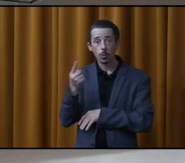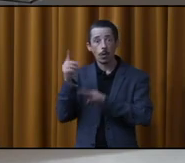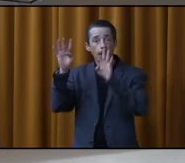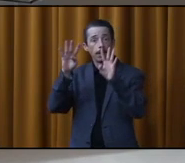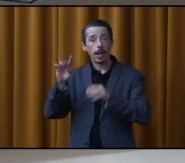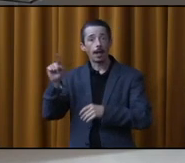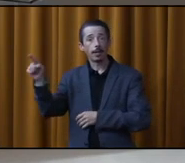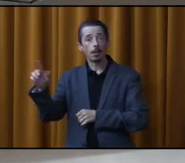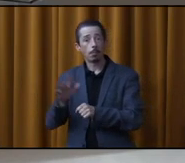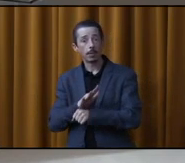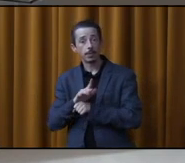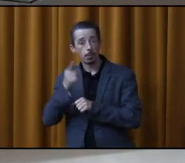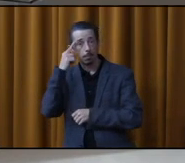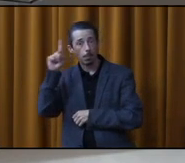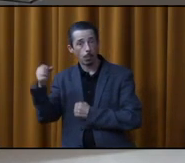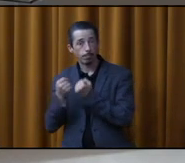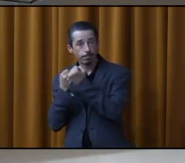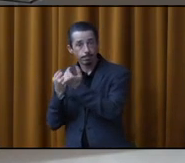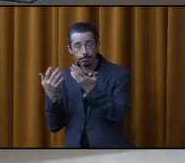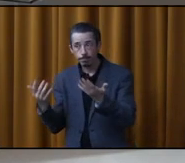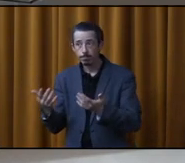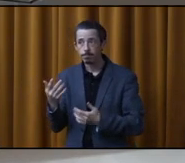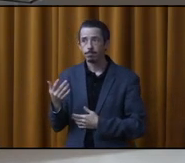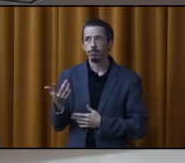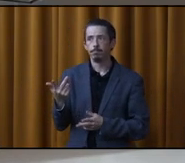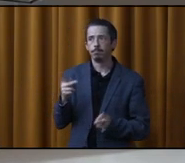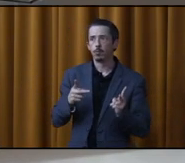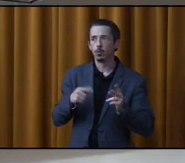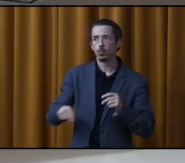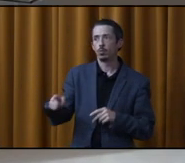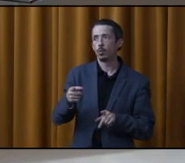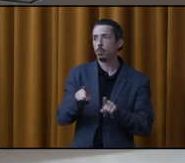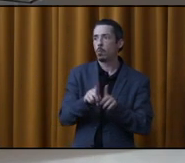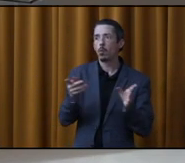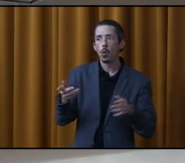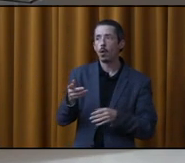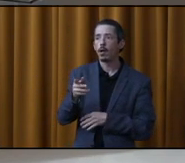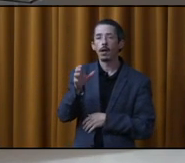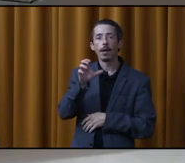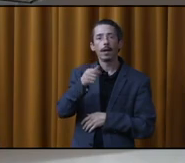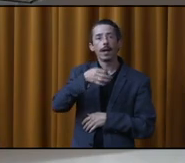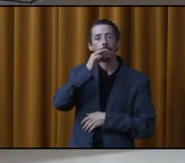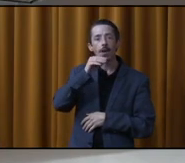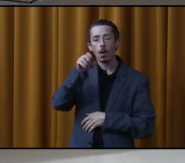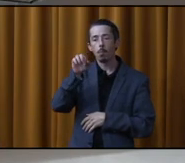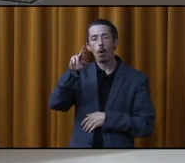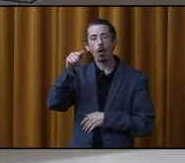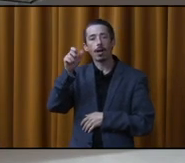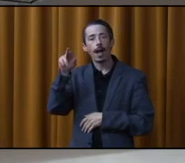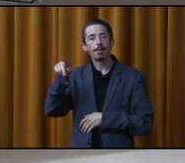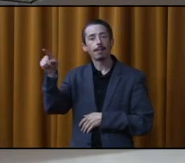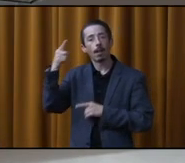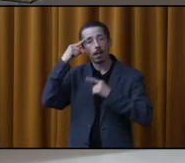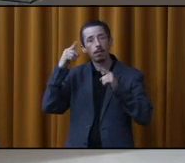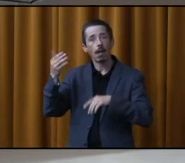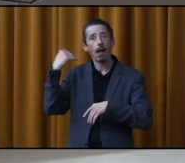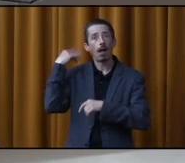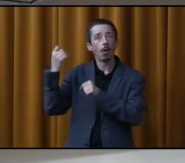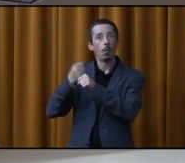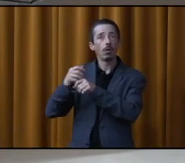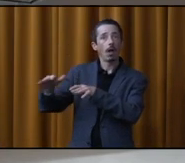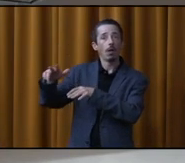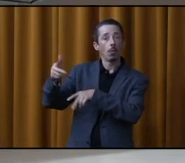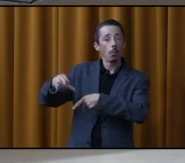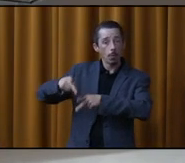spectacle. Est-ce que les gens ont, dans ma tête, je me disais, c'est un peu comme le Café Morgan, le monde ne savait pas, l'entente qu'on a prise il y à près huit ans,